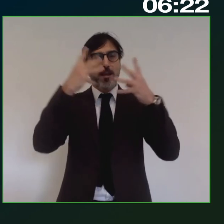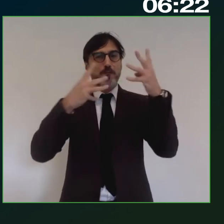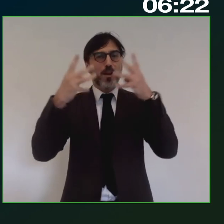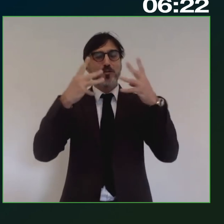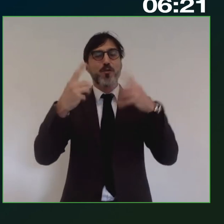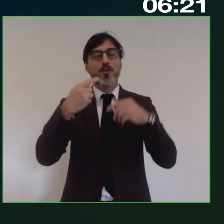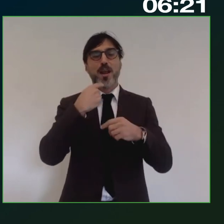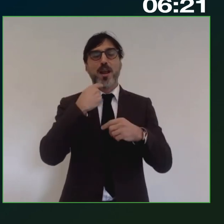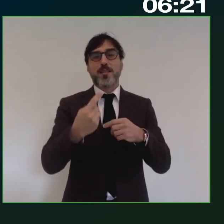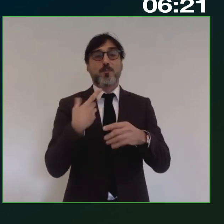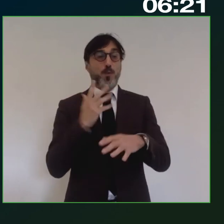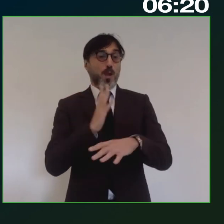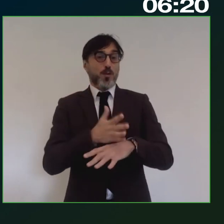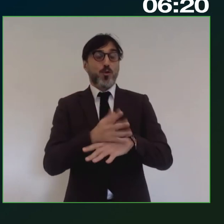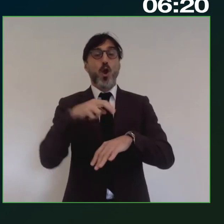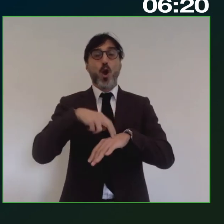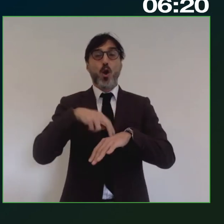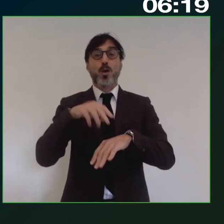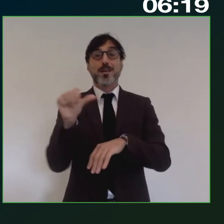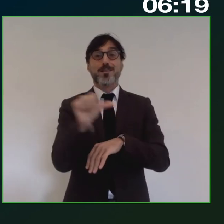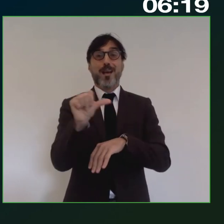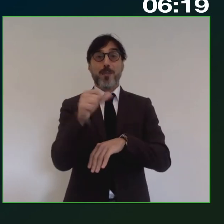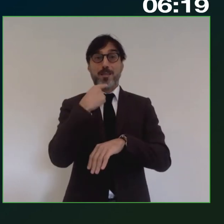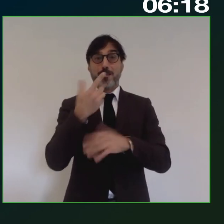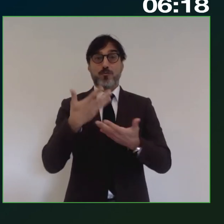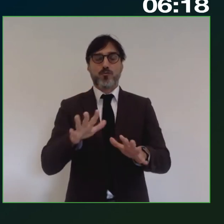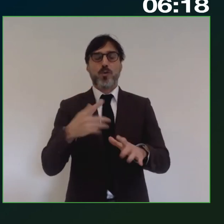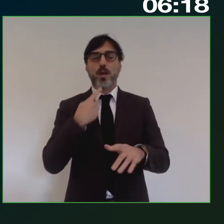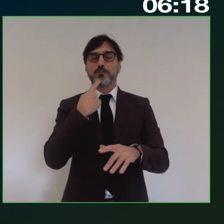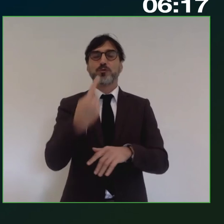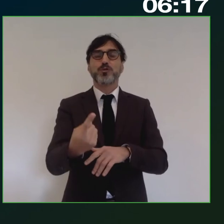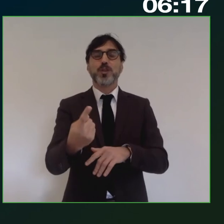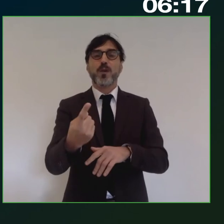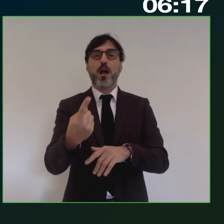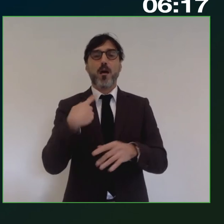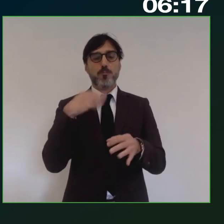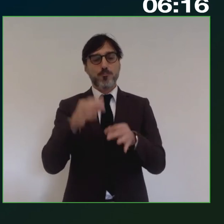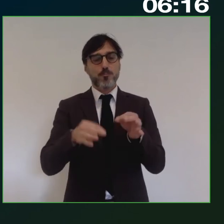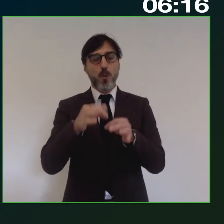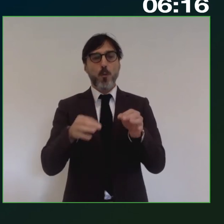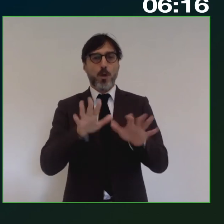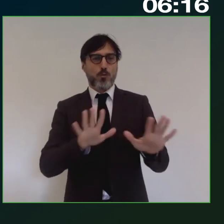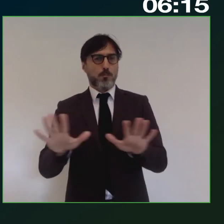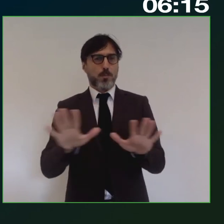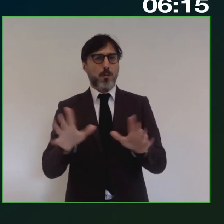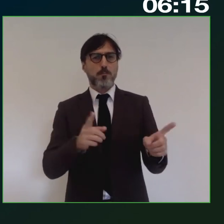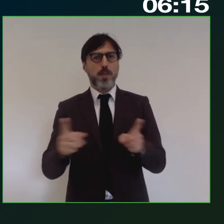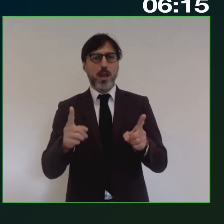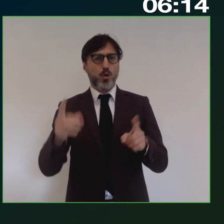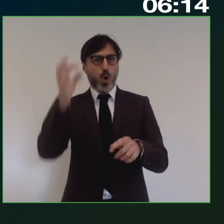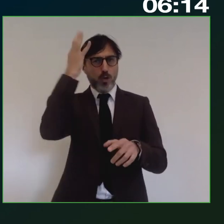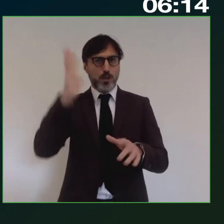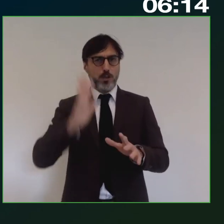nell'introduzione il dottor Sabatini quando definiva questo momento un momento drammatico ed eccezionale.